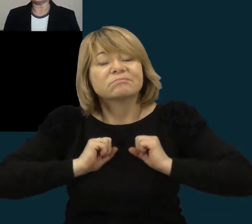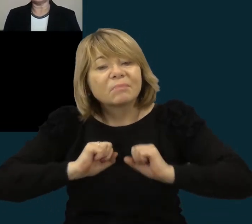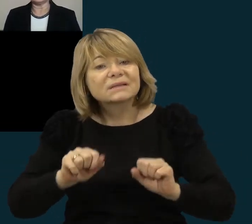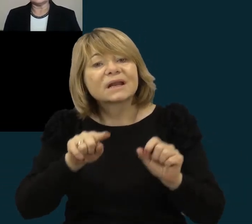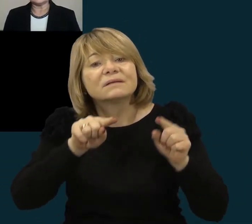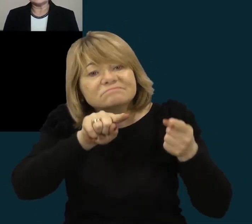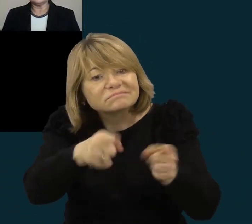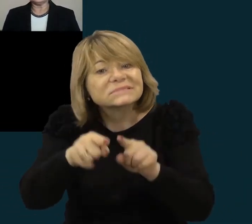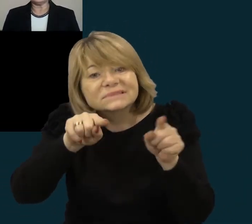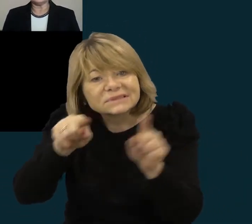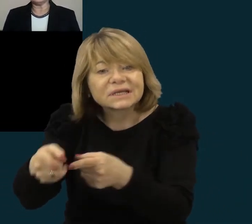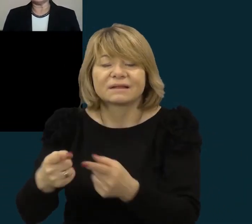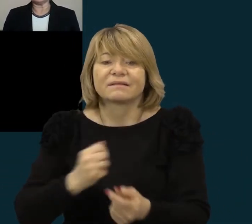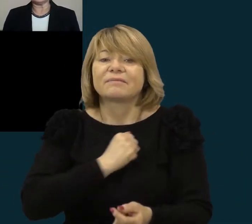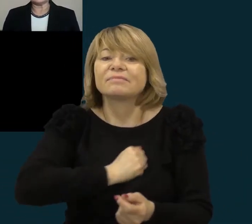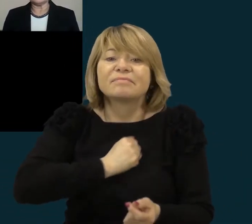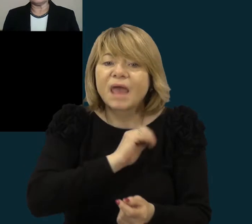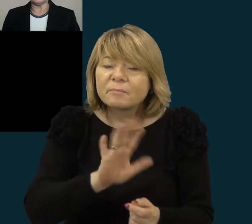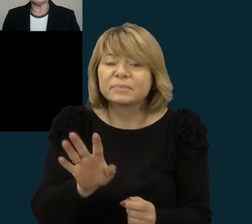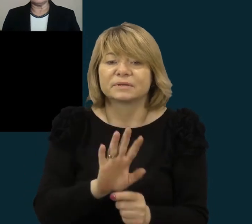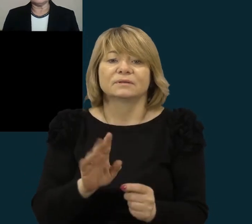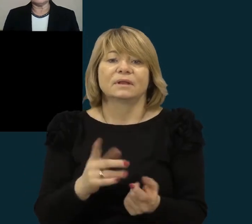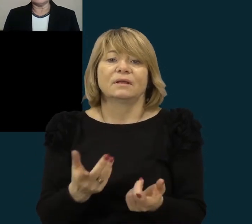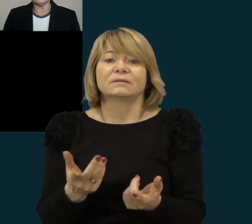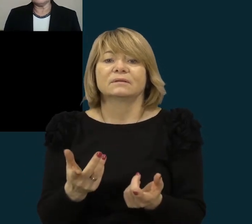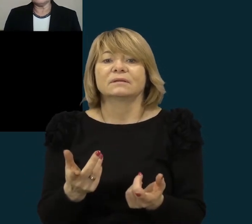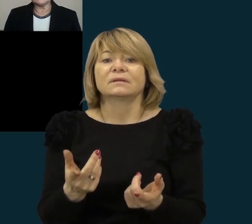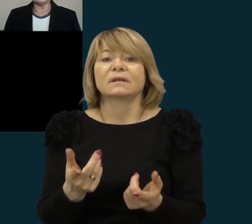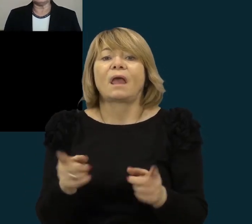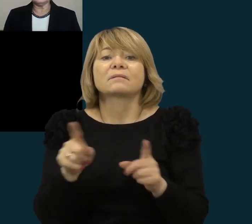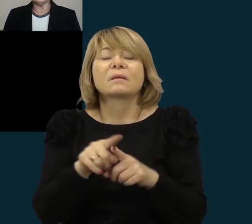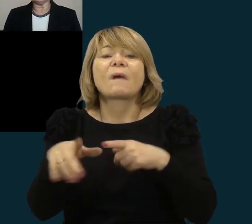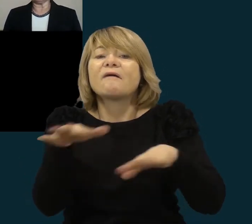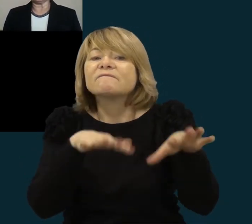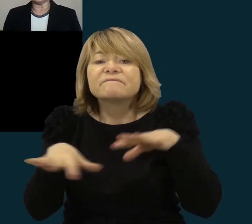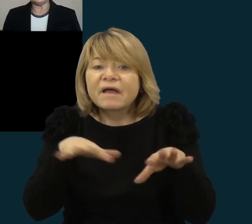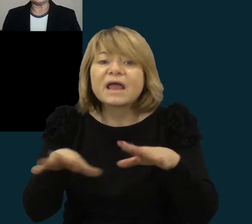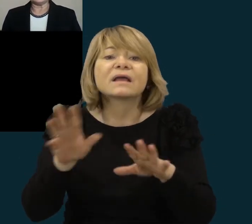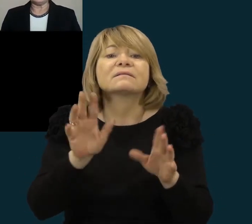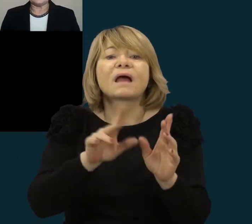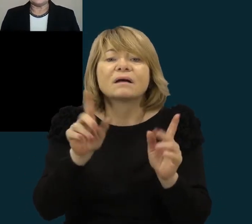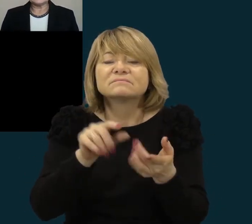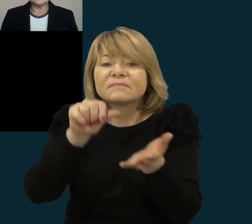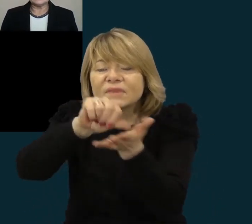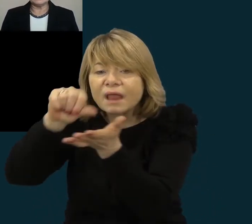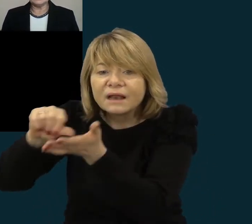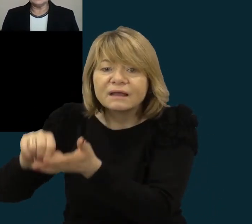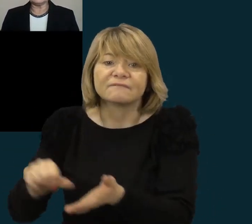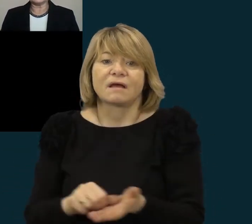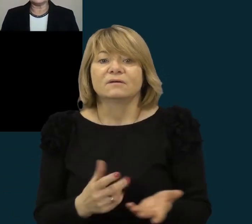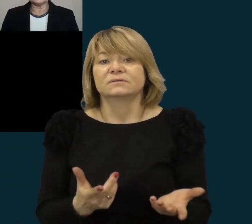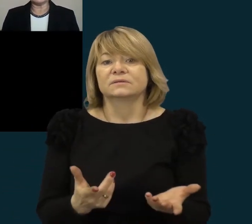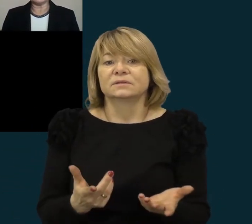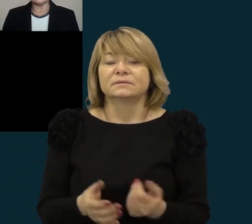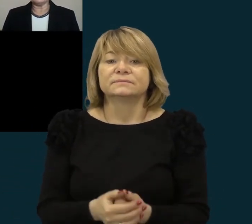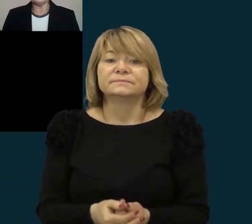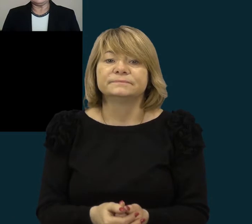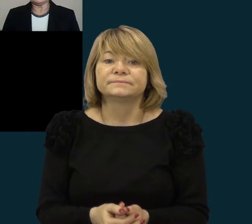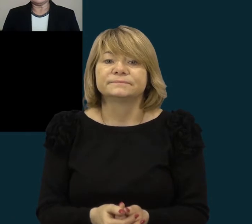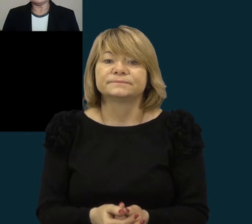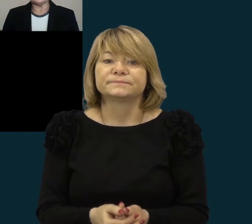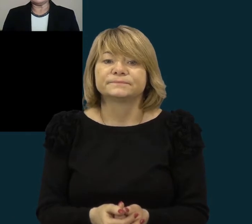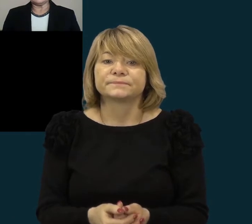paskatinantis, nebijotinktis naujų veiklų, savęs įprastminimo tose veiklose